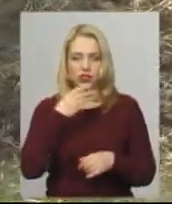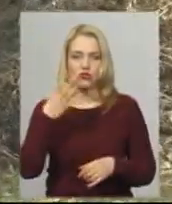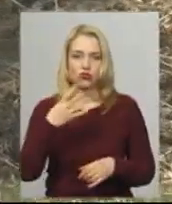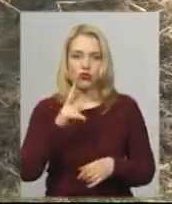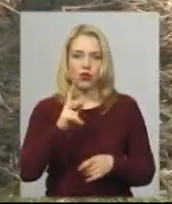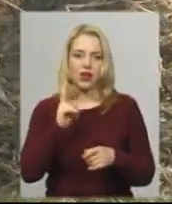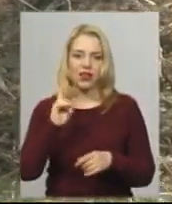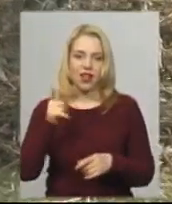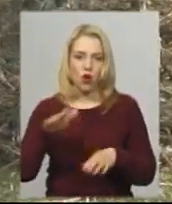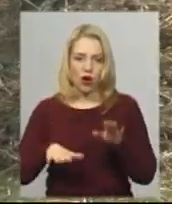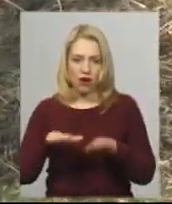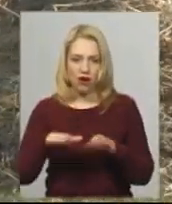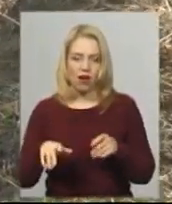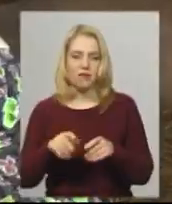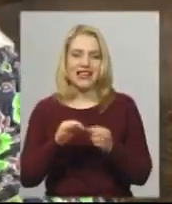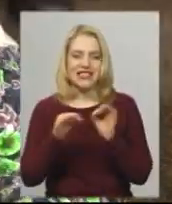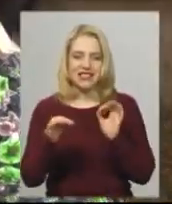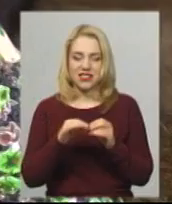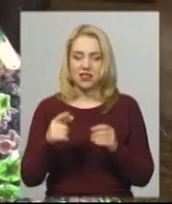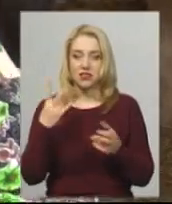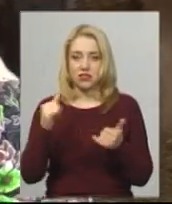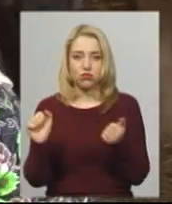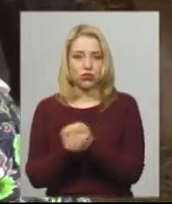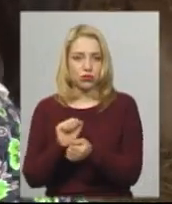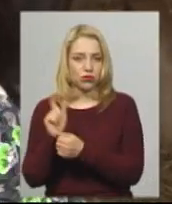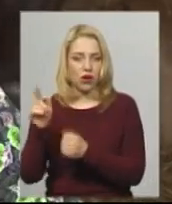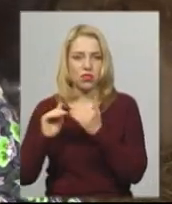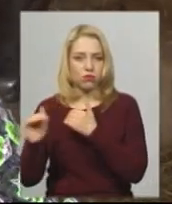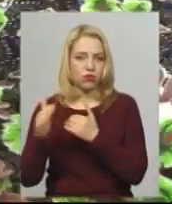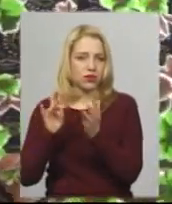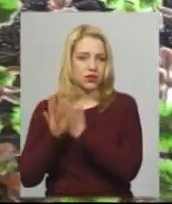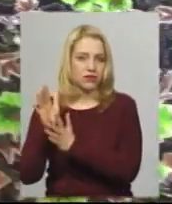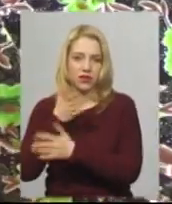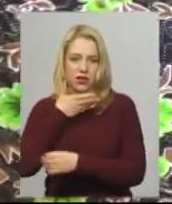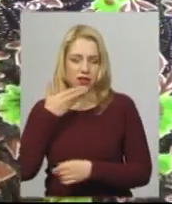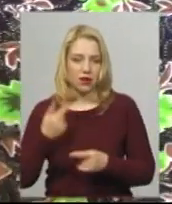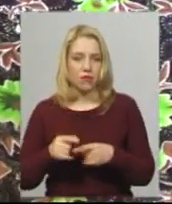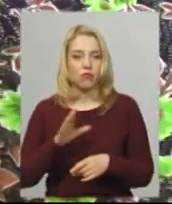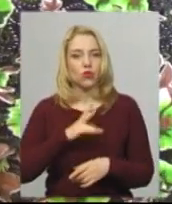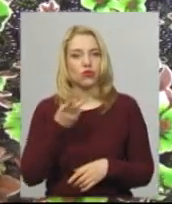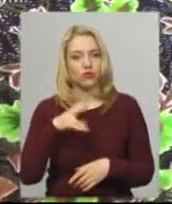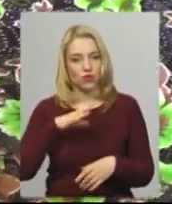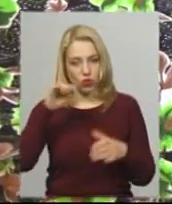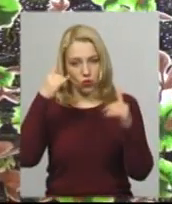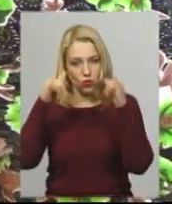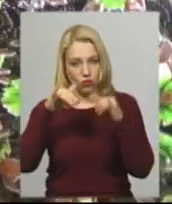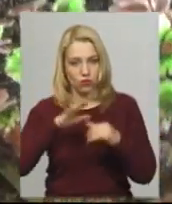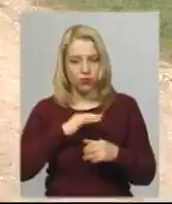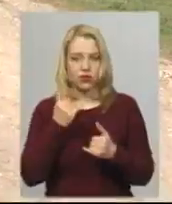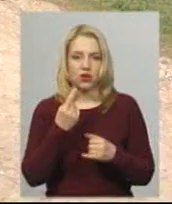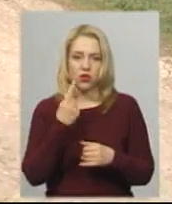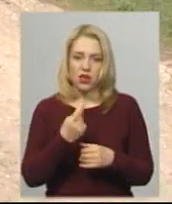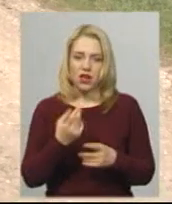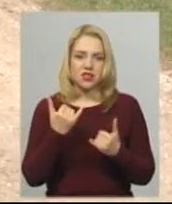посуху на посовище корів не виводять, там немає трави. 62-річна жінка тримала дві корови, днями одну продала, бо доглядати ходобу важко і невигідно.